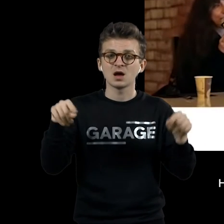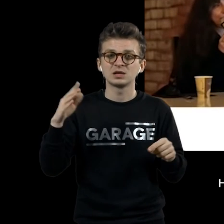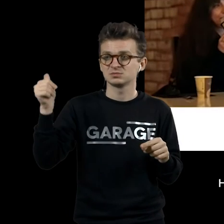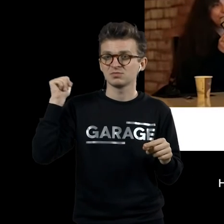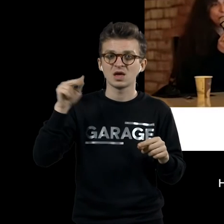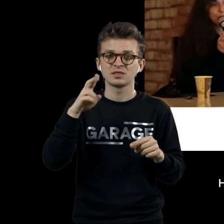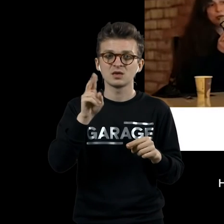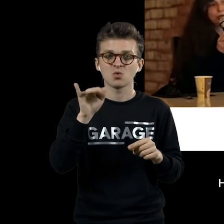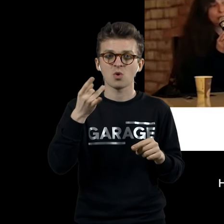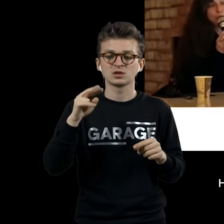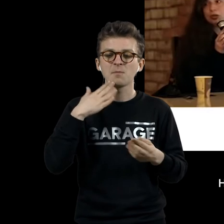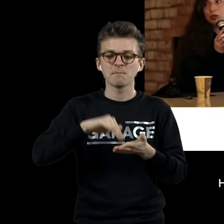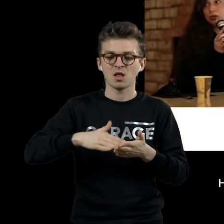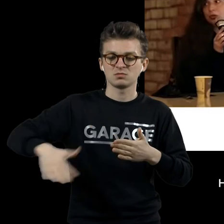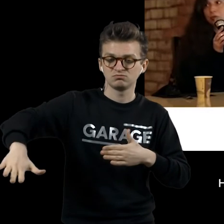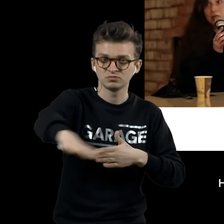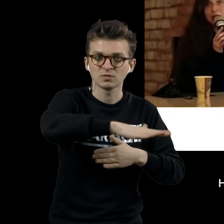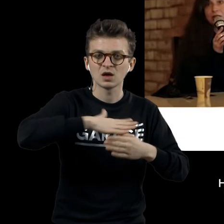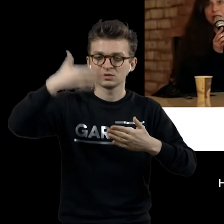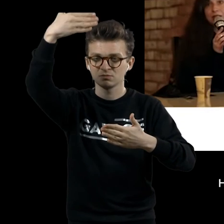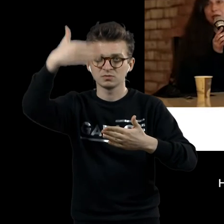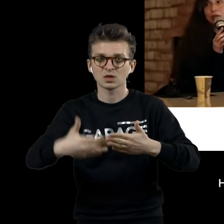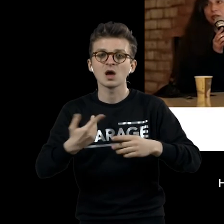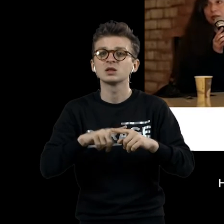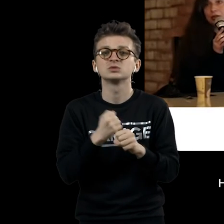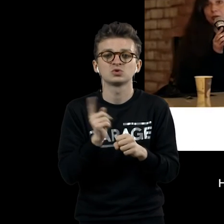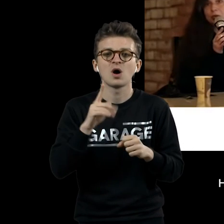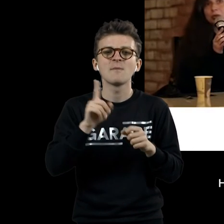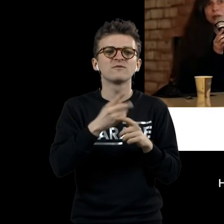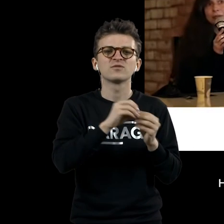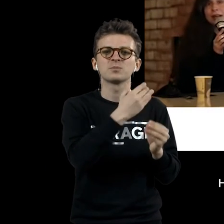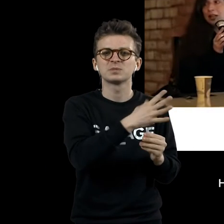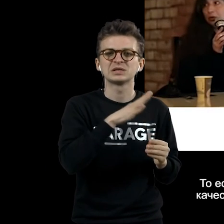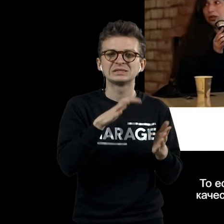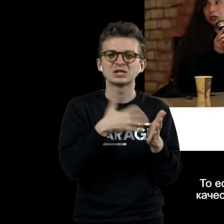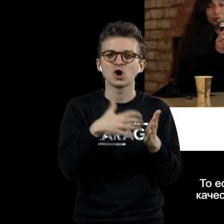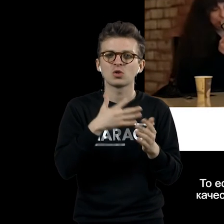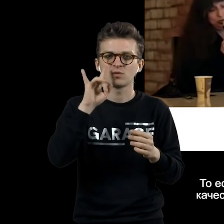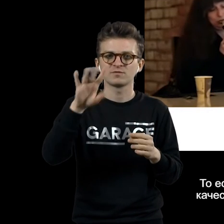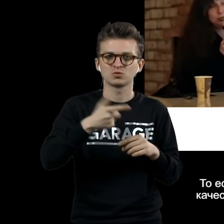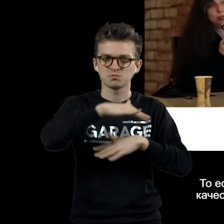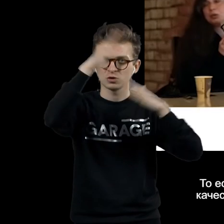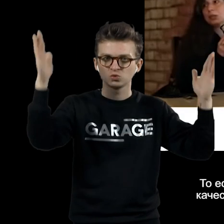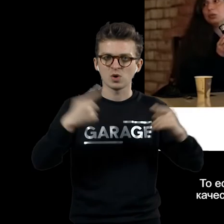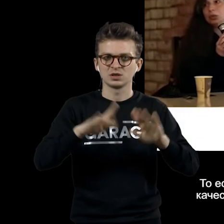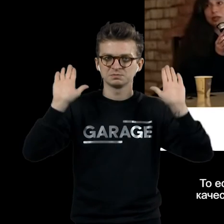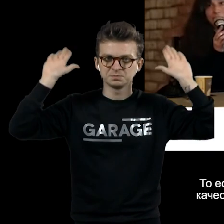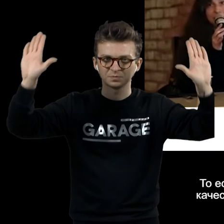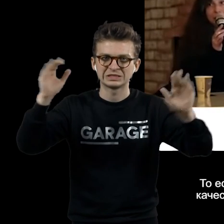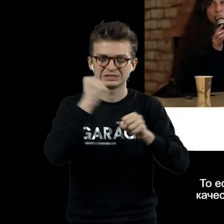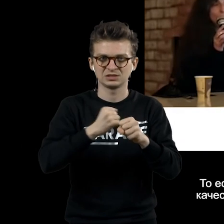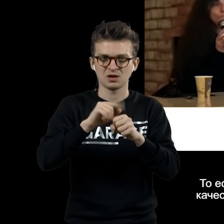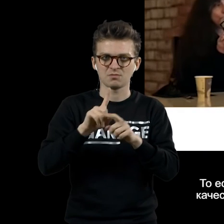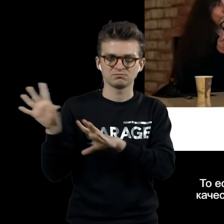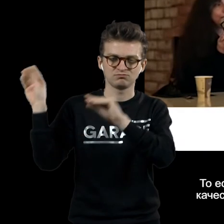современная фотография, потому что его несколько растая в лету, у 68-й год. То есть, как бы, уже, в общем, абсолютная